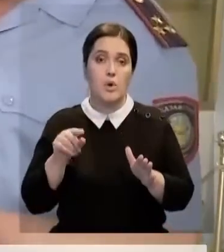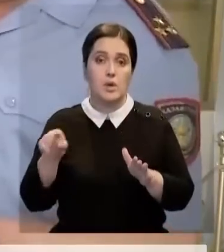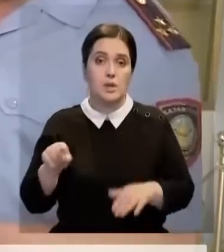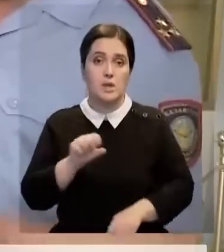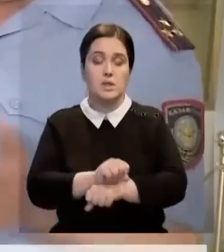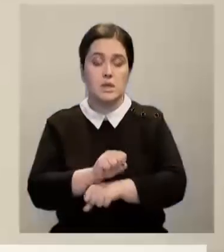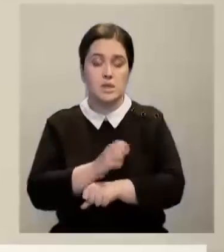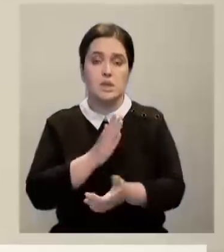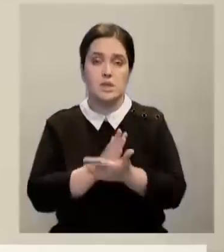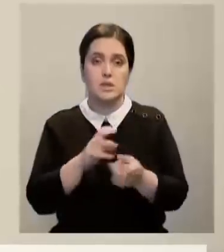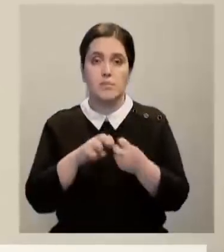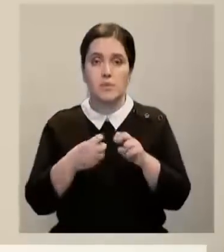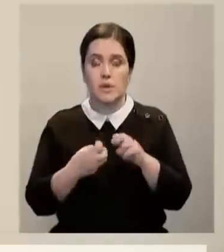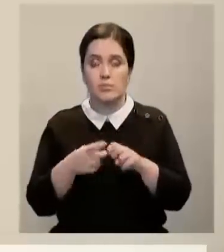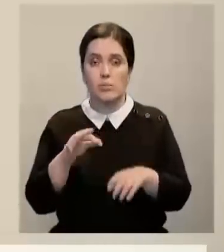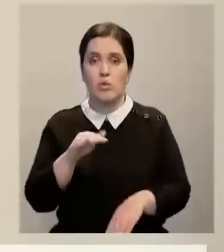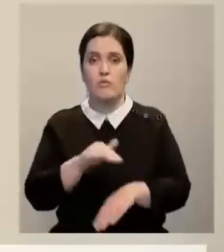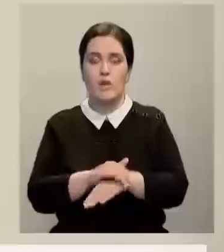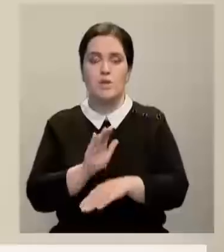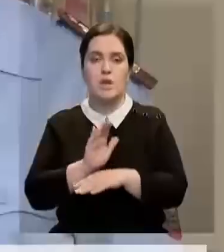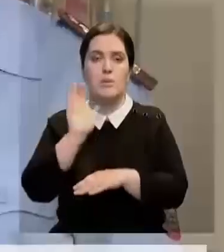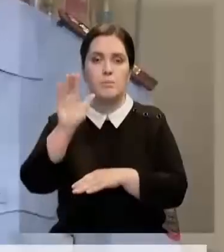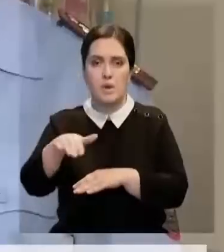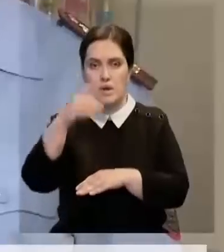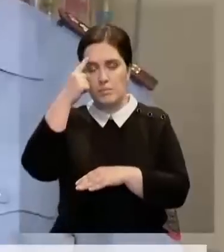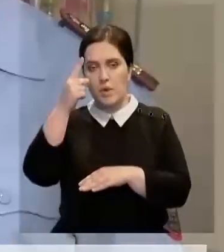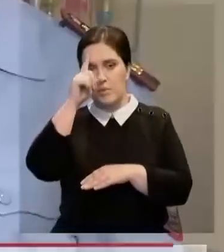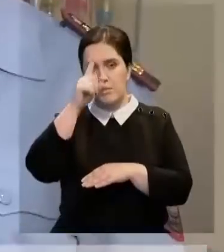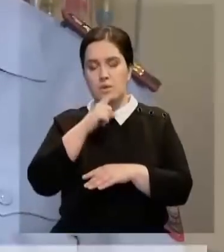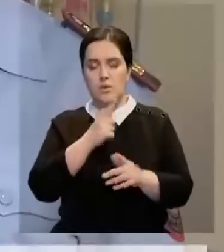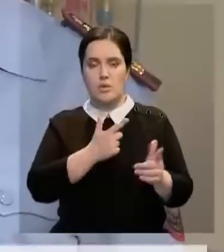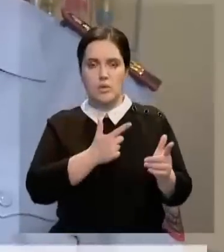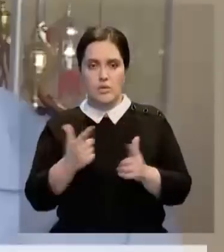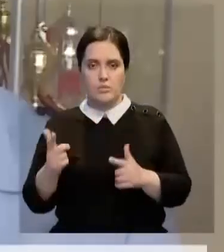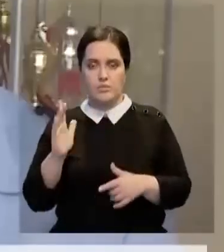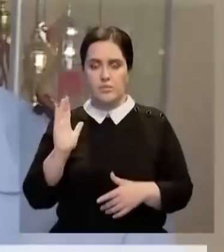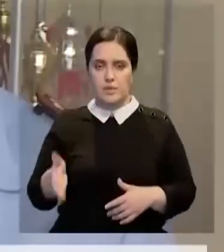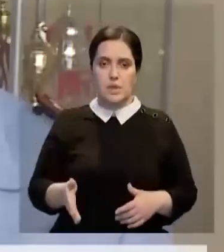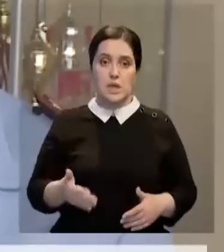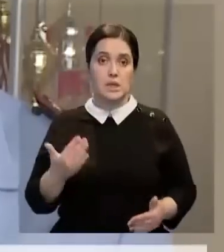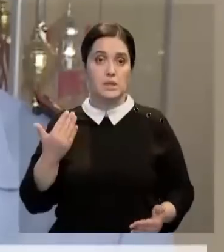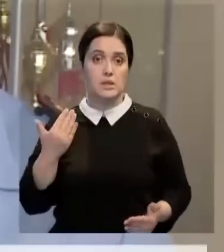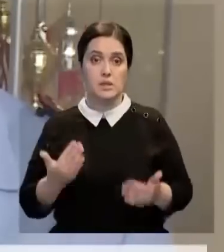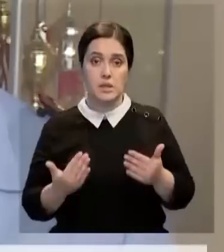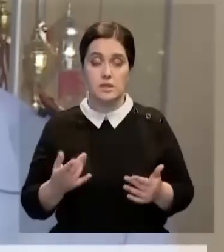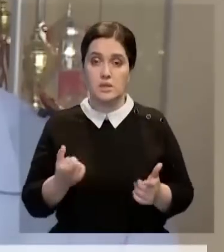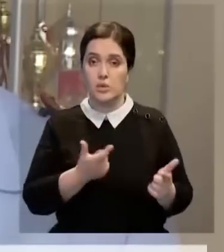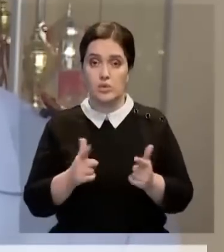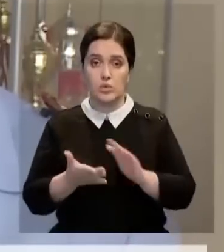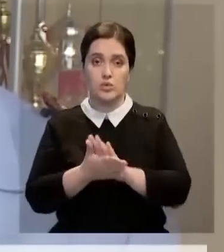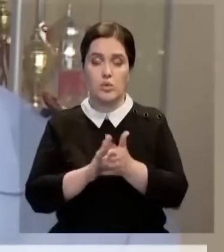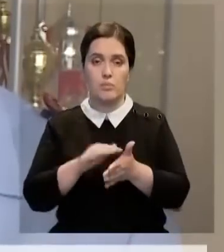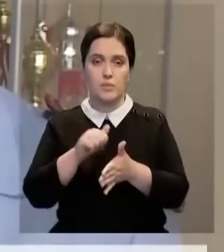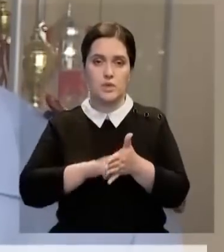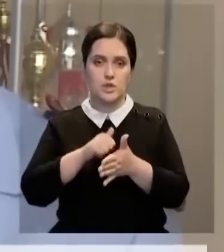имеются проблемы. По данному факту направлено представление. В течение месяца должны устранить указанные засадки. В случае не устранения условий причин,